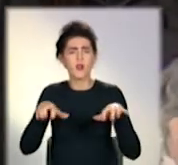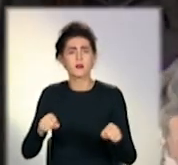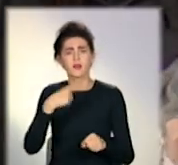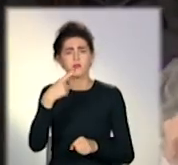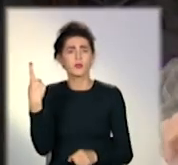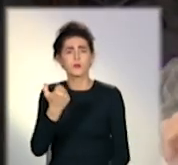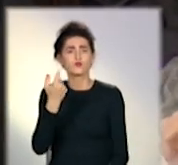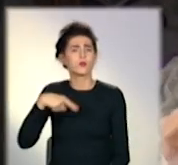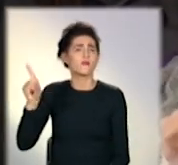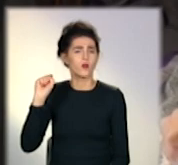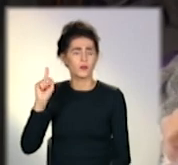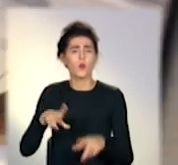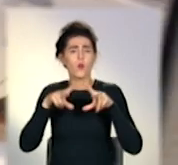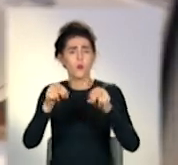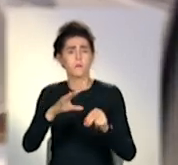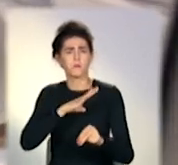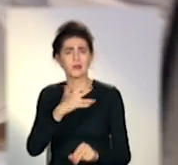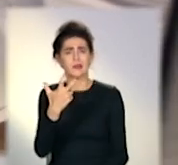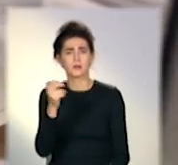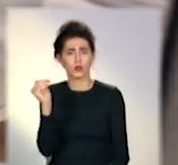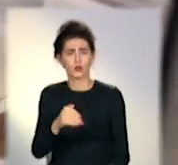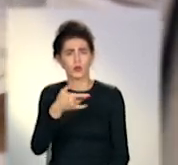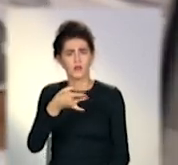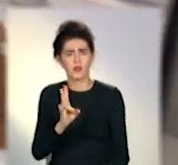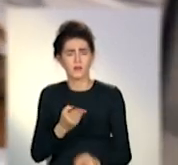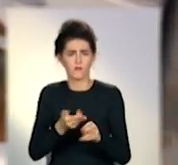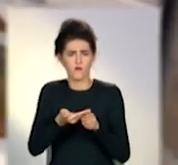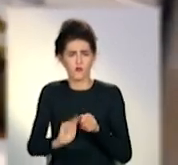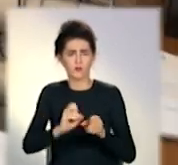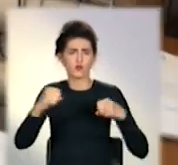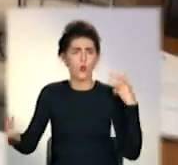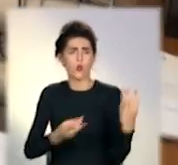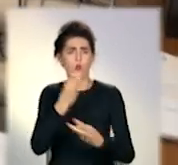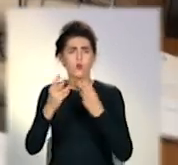ще тиждень тому. Обіцяли по 300 тисяч гривень за згорілий будинок.